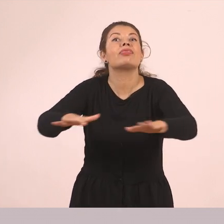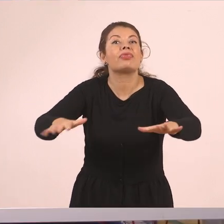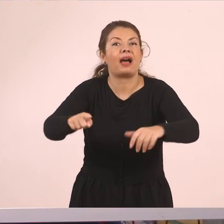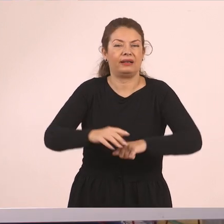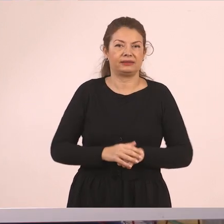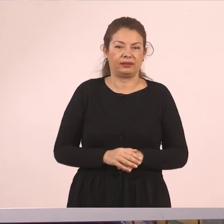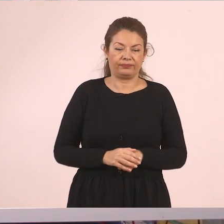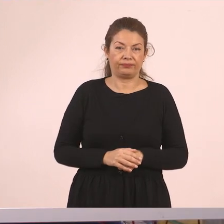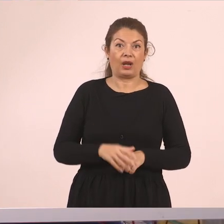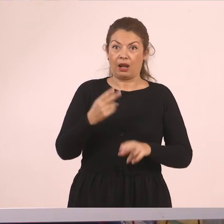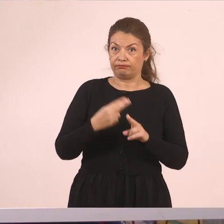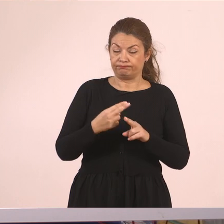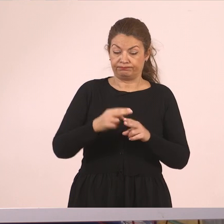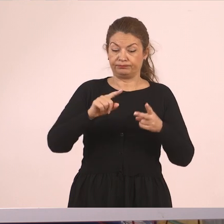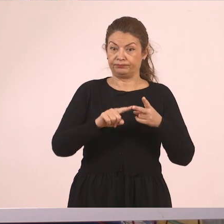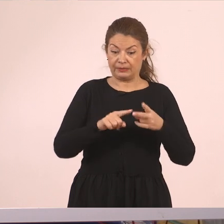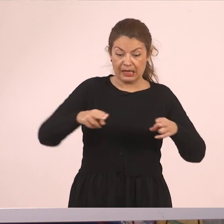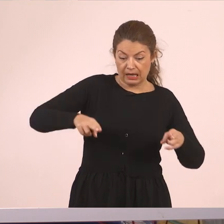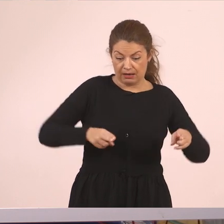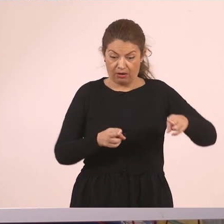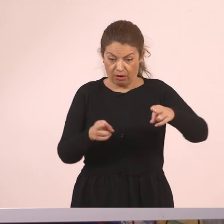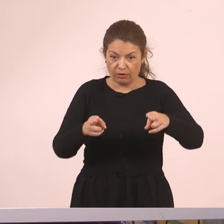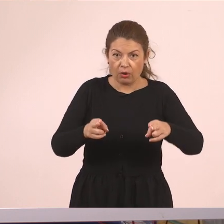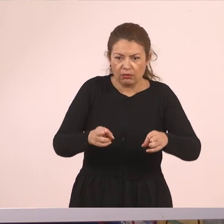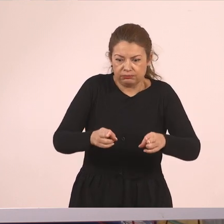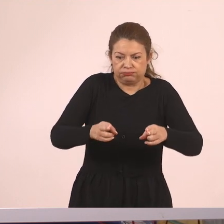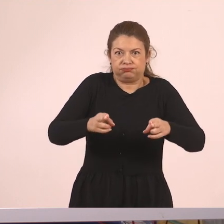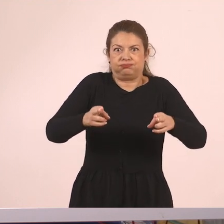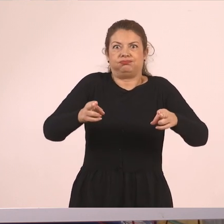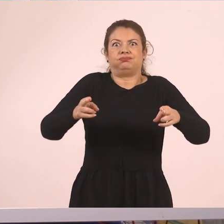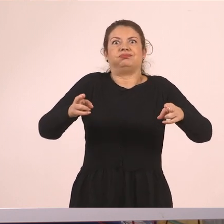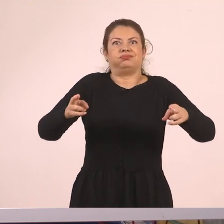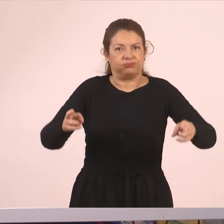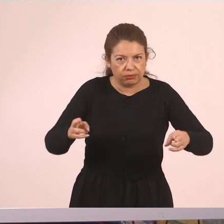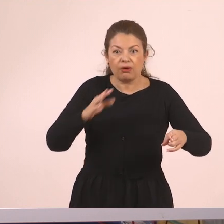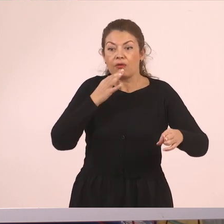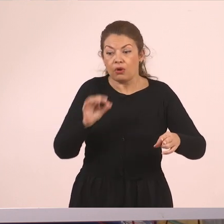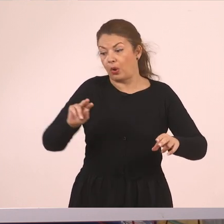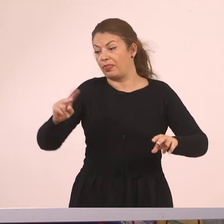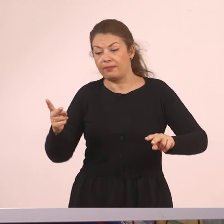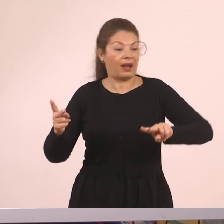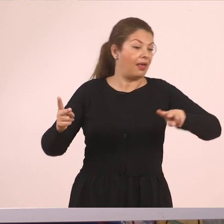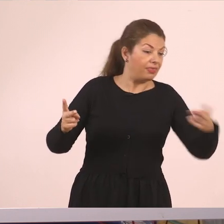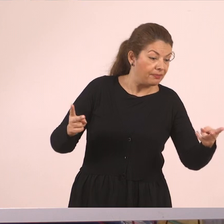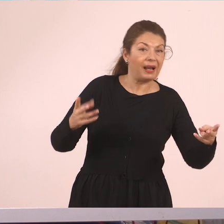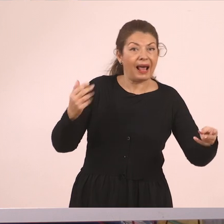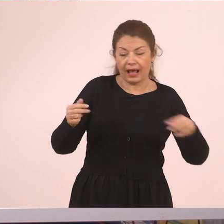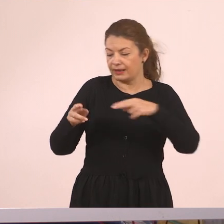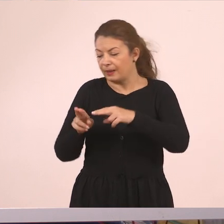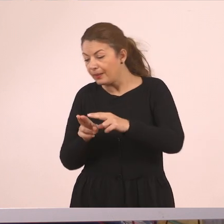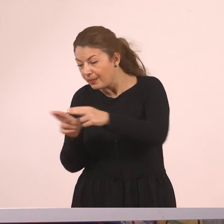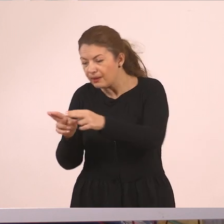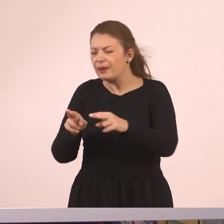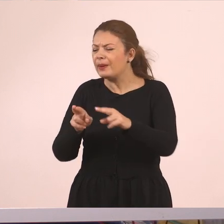έχουμε την εξής διαδικασία. Αυξάνει το πλάτος του ποταμού, μεγαλώνει το πλάτος του ποταμού και το ποτάμι